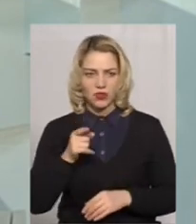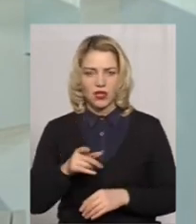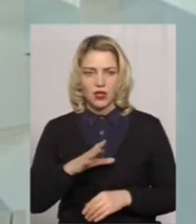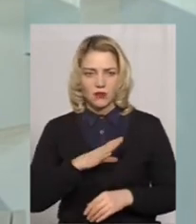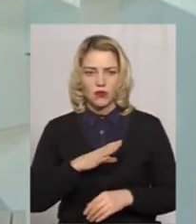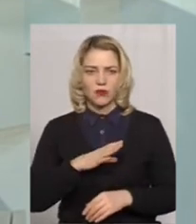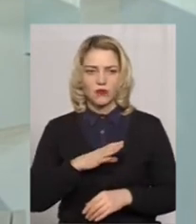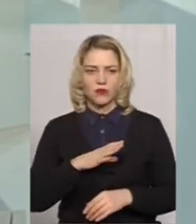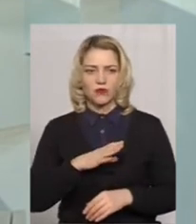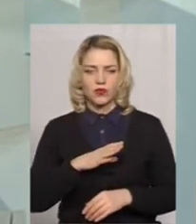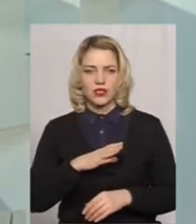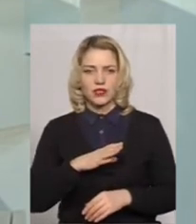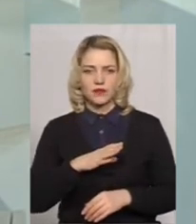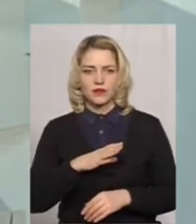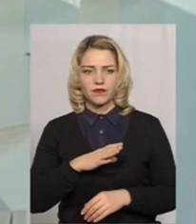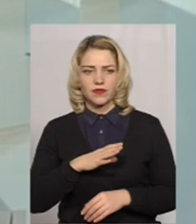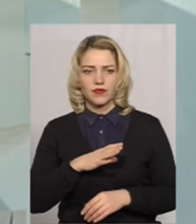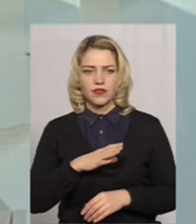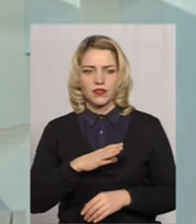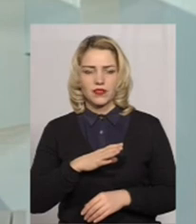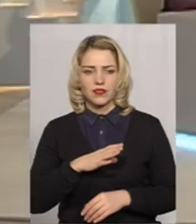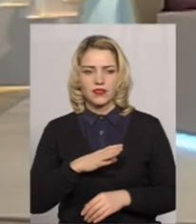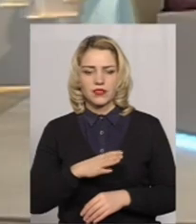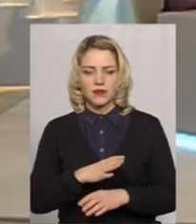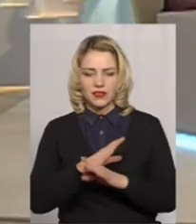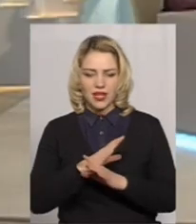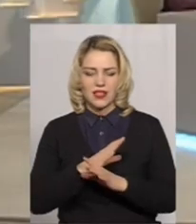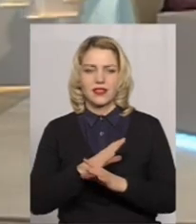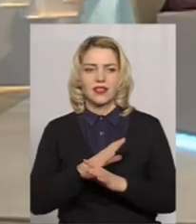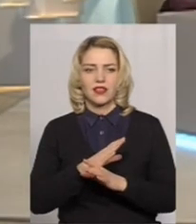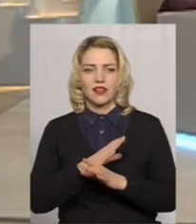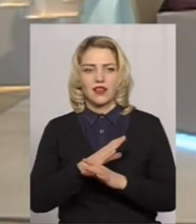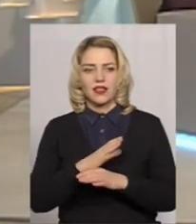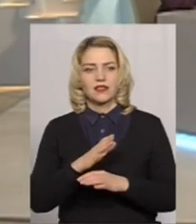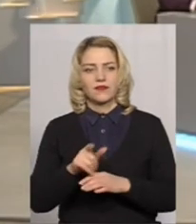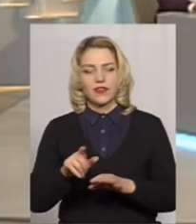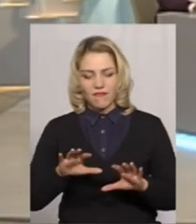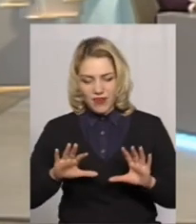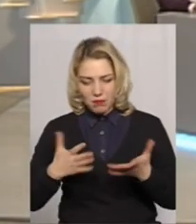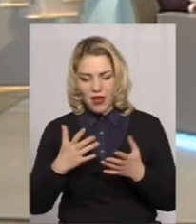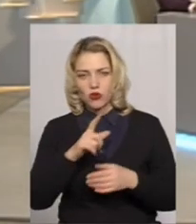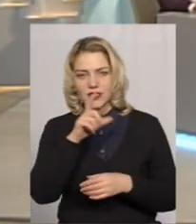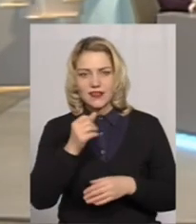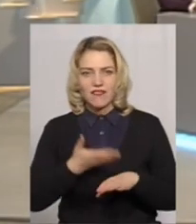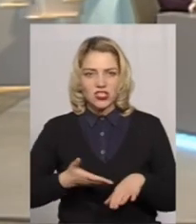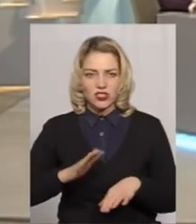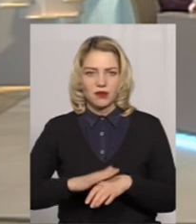смертельний нещасний випадок з важкими наслідками. Випадок був з важкими наслідками. Так, так, так.